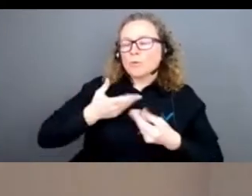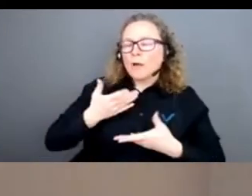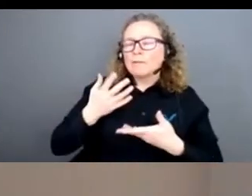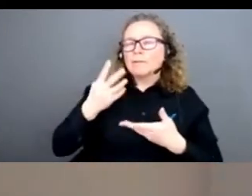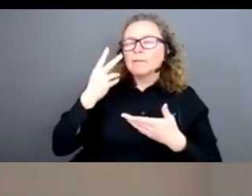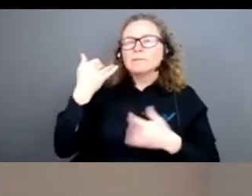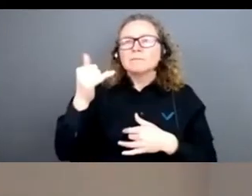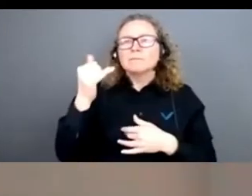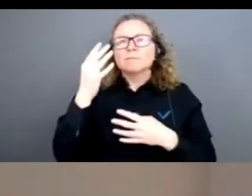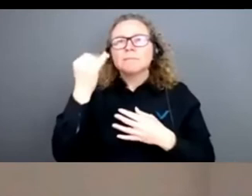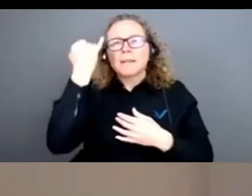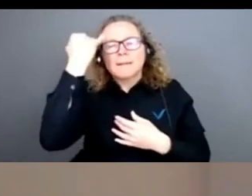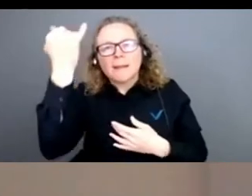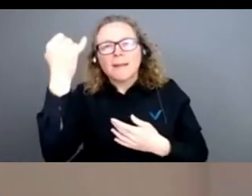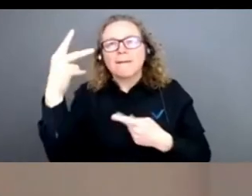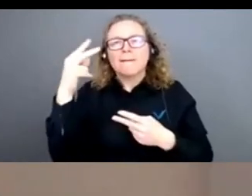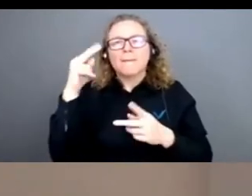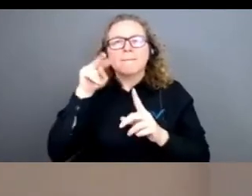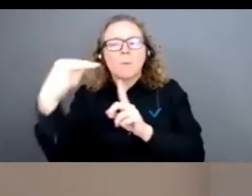lié au véganisme.